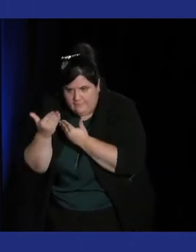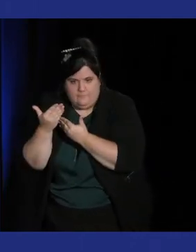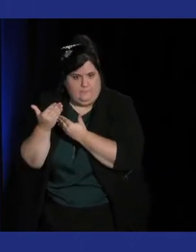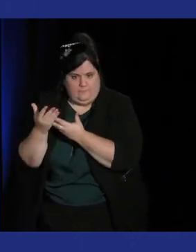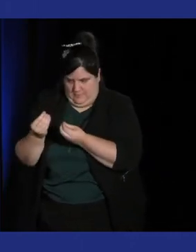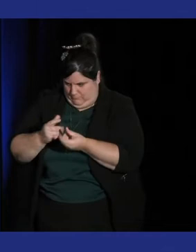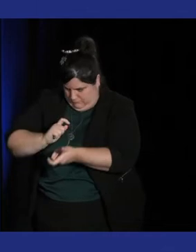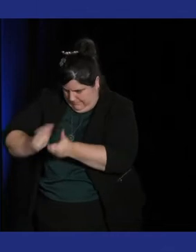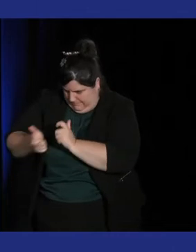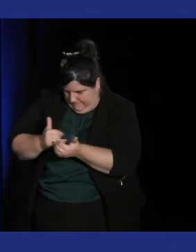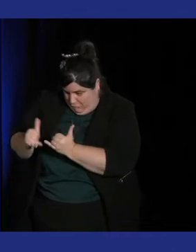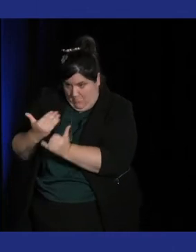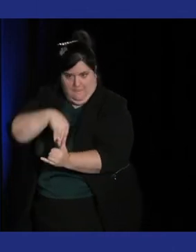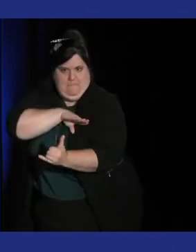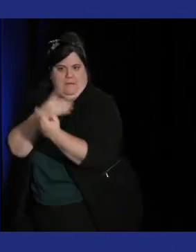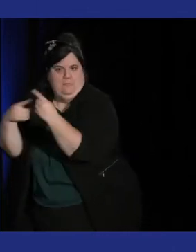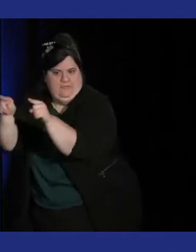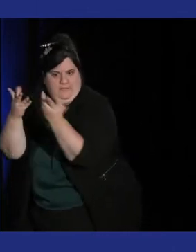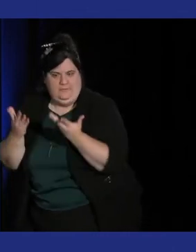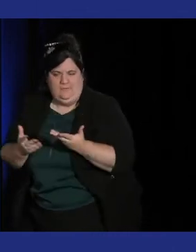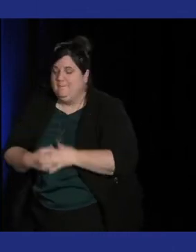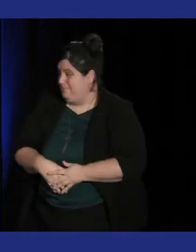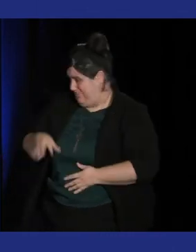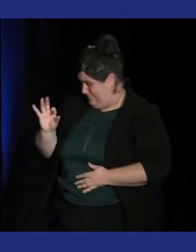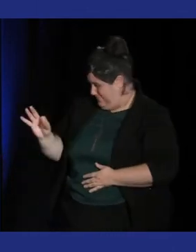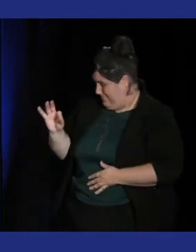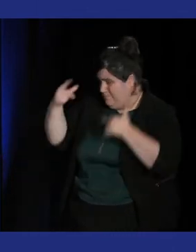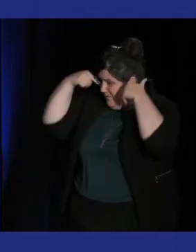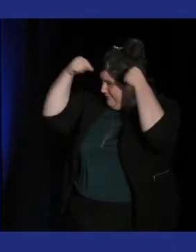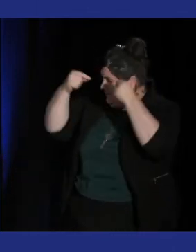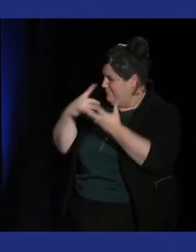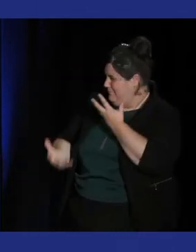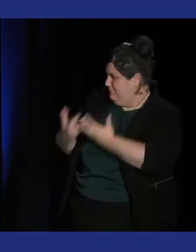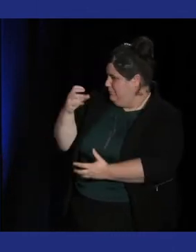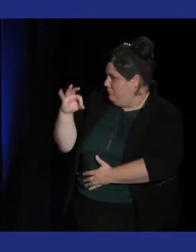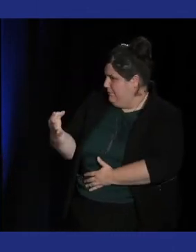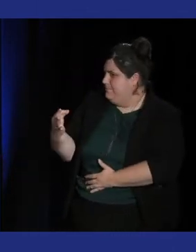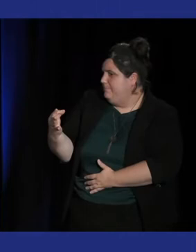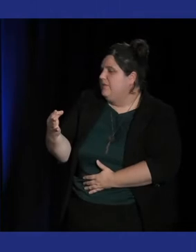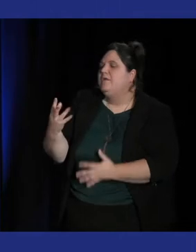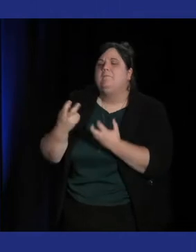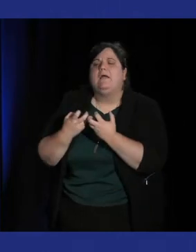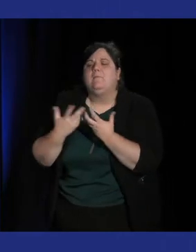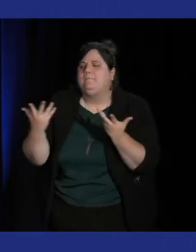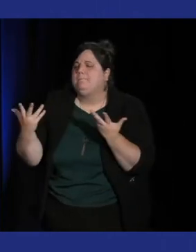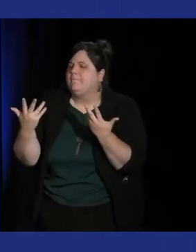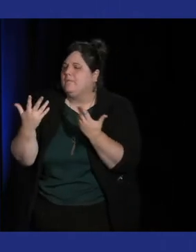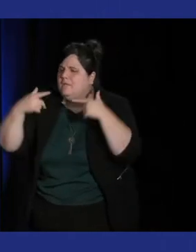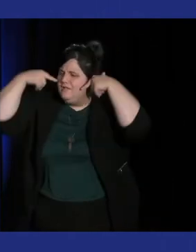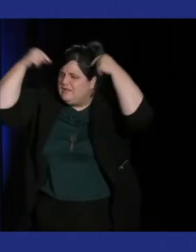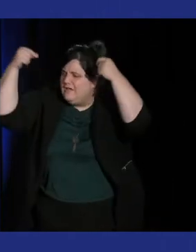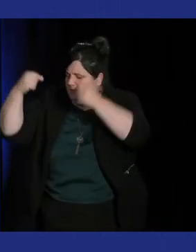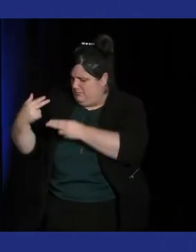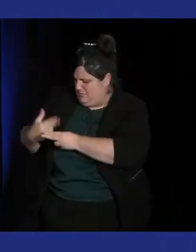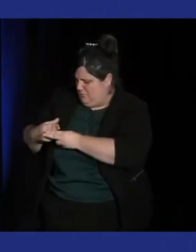Du coup oui pour un exemple comme Zelda vraiment c'est là où c'est flagrant c'est que justement je vais prendre Ocarina of Time parce que c'est l'exemple le plus